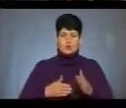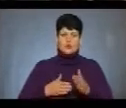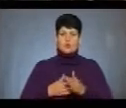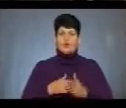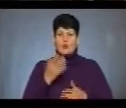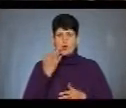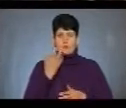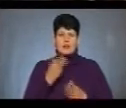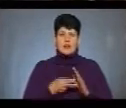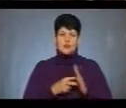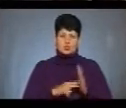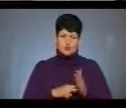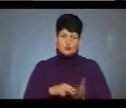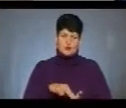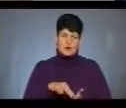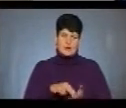стояти під Верховною Радою.